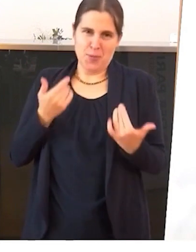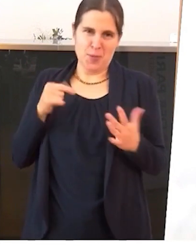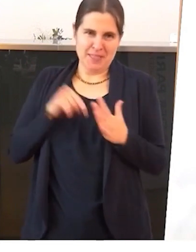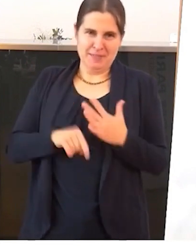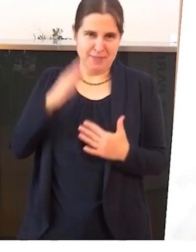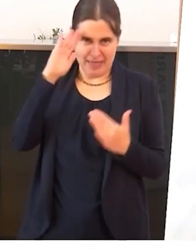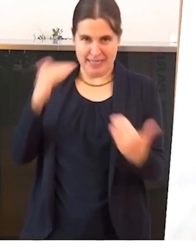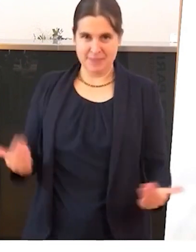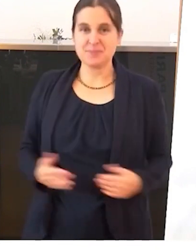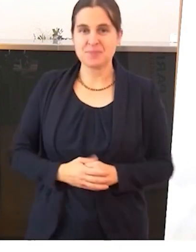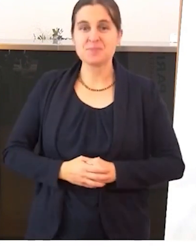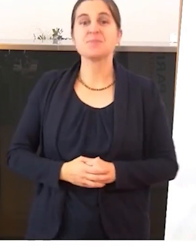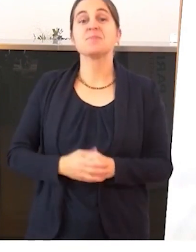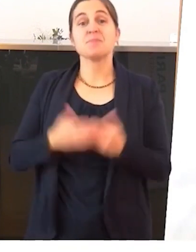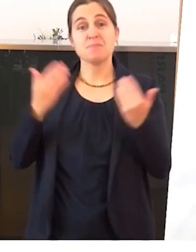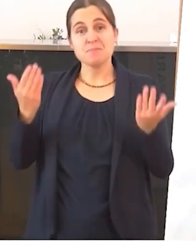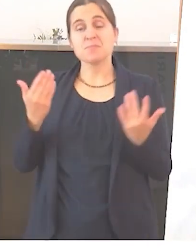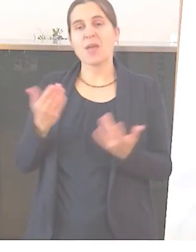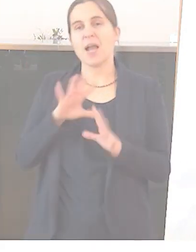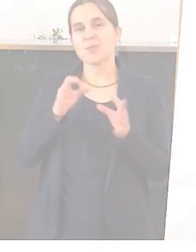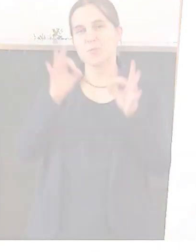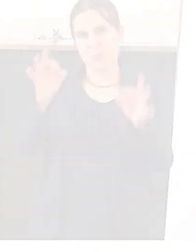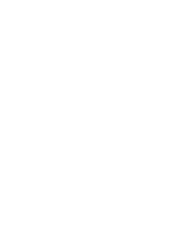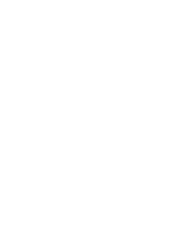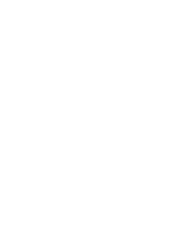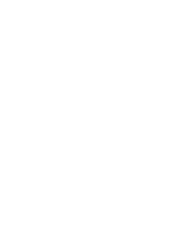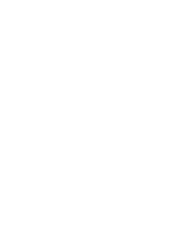könnte. In diesem Sinne alles Gute. Tschüss.